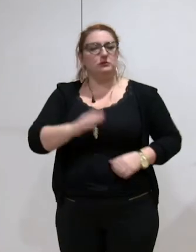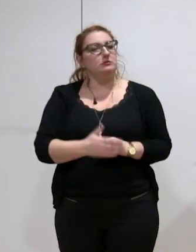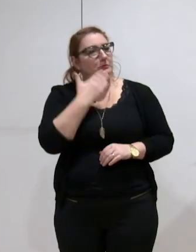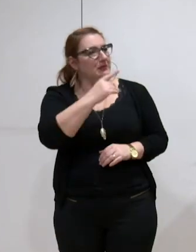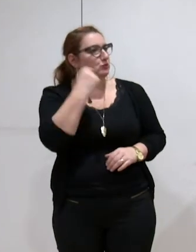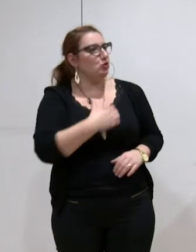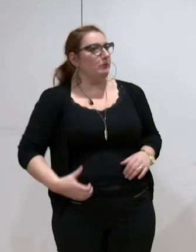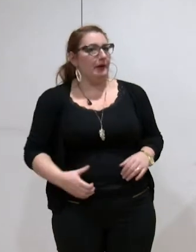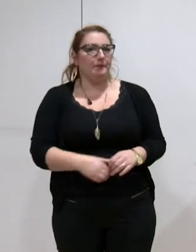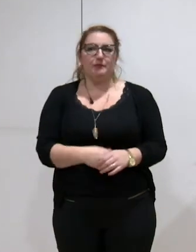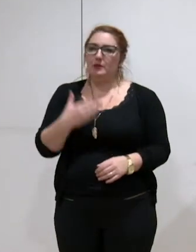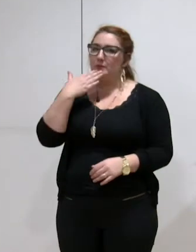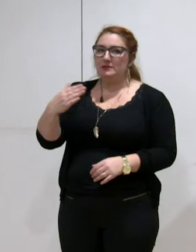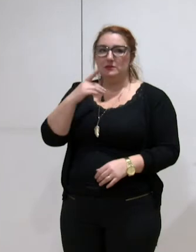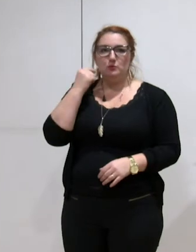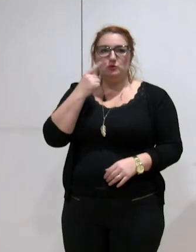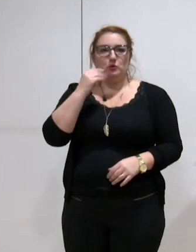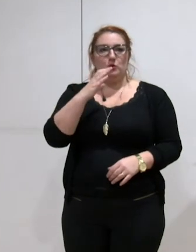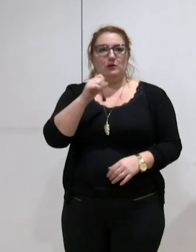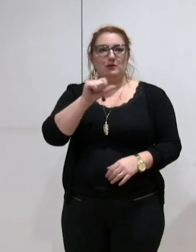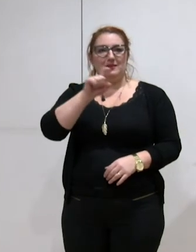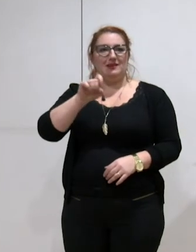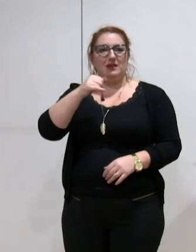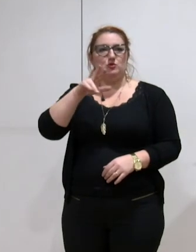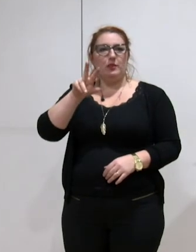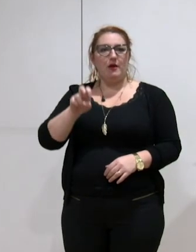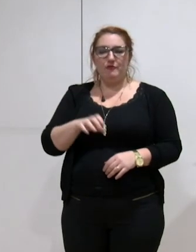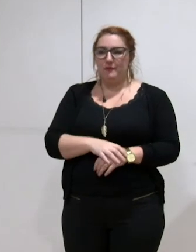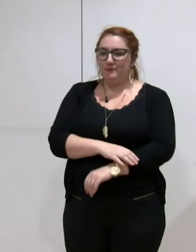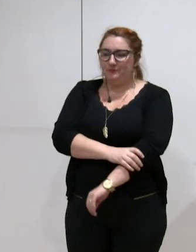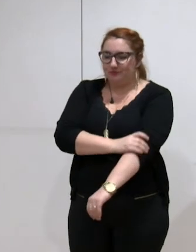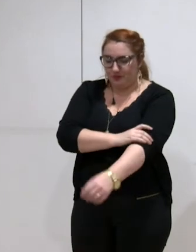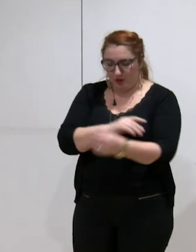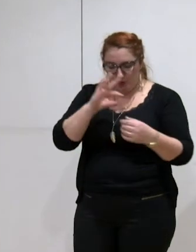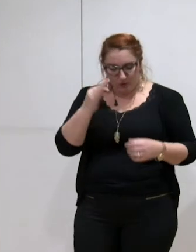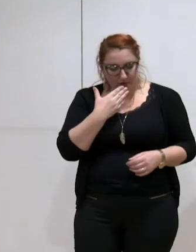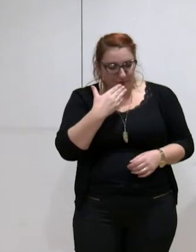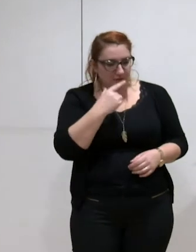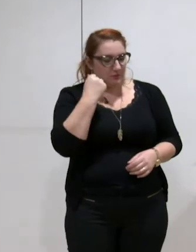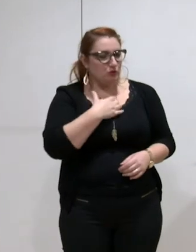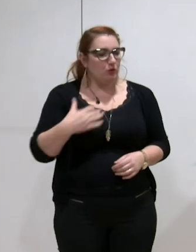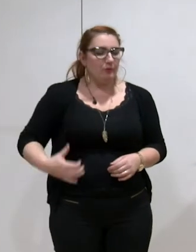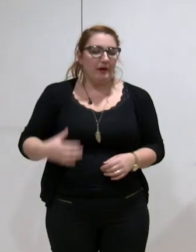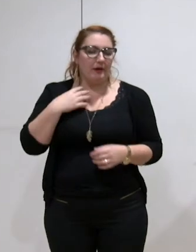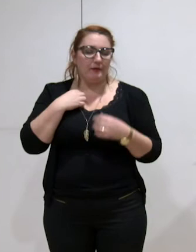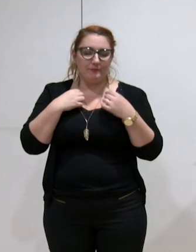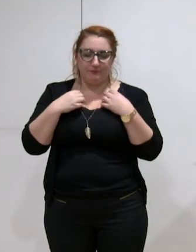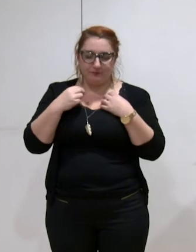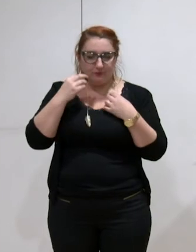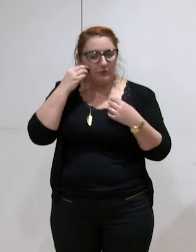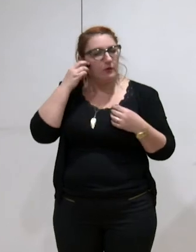Merci. M. Cazenave. Oui, merci, M. le maire. Bon, c'est un débat